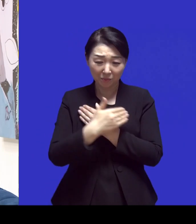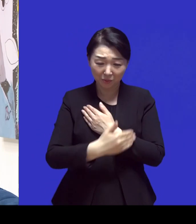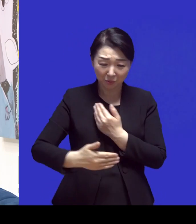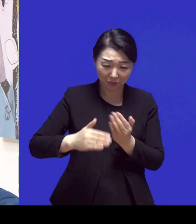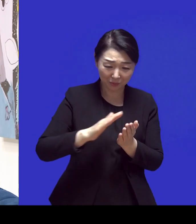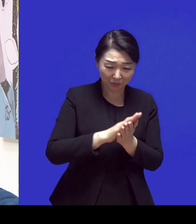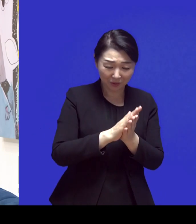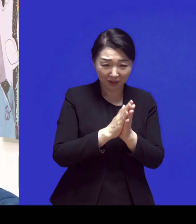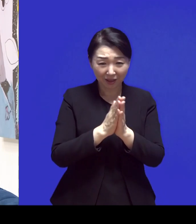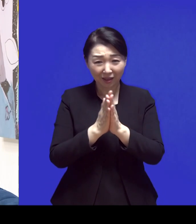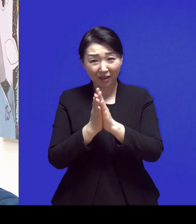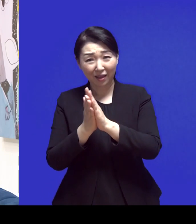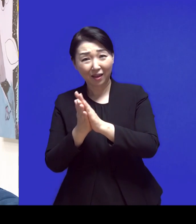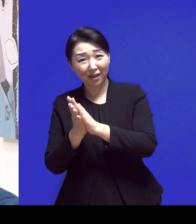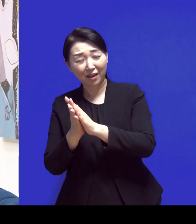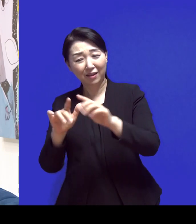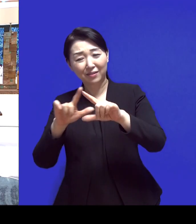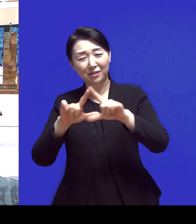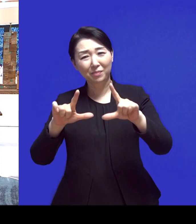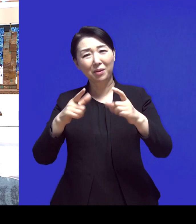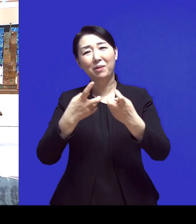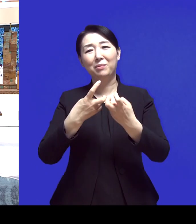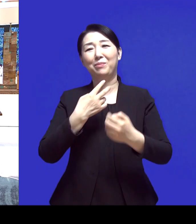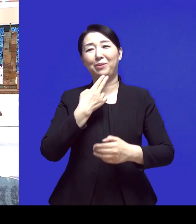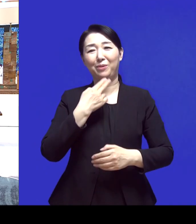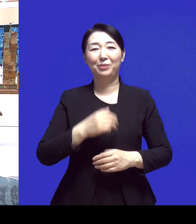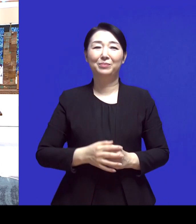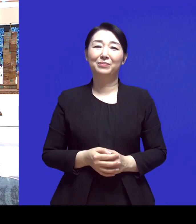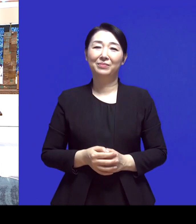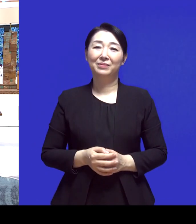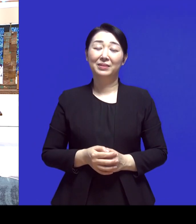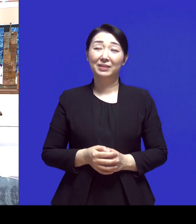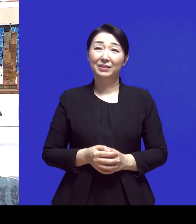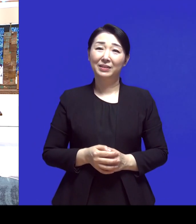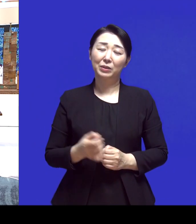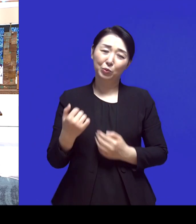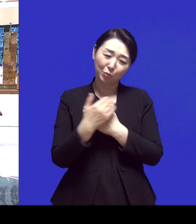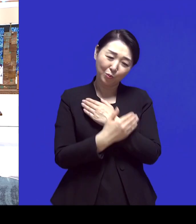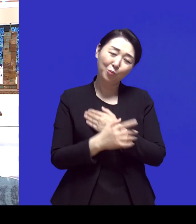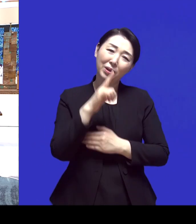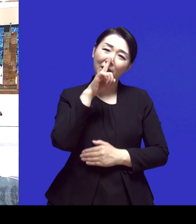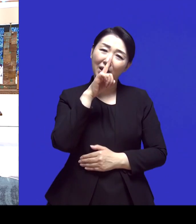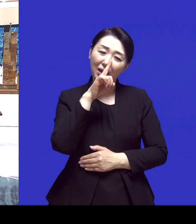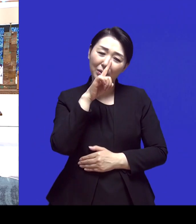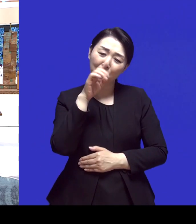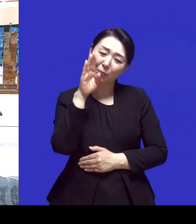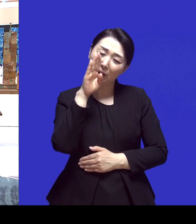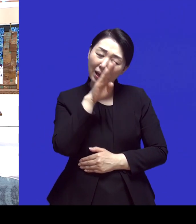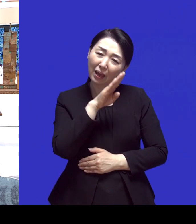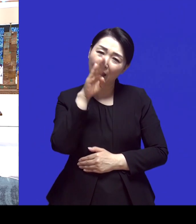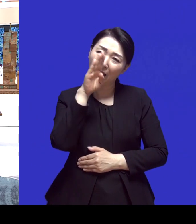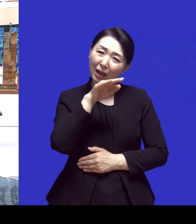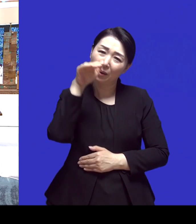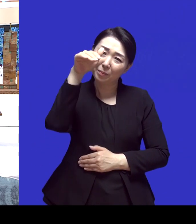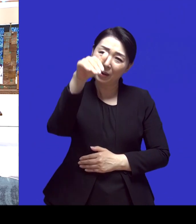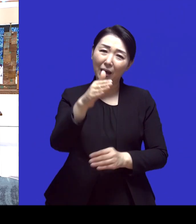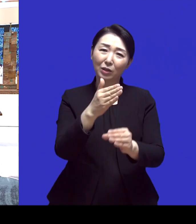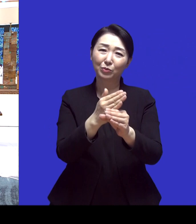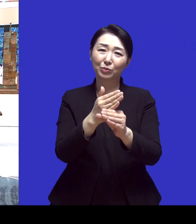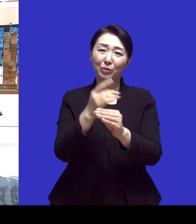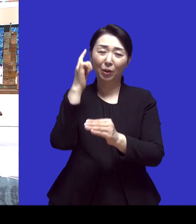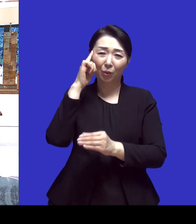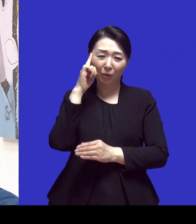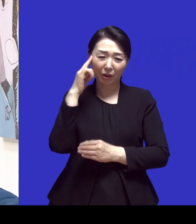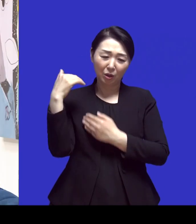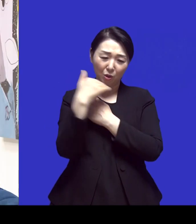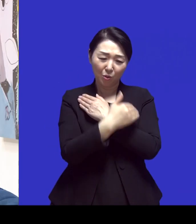그냥 일반적인 방법으로는 없고요 약간씩 나빠지는 거고 그 나빠지는 속도가 상당히 빠른 사람도